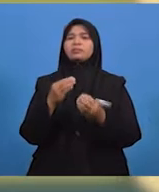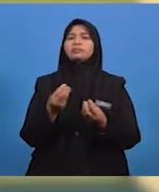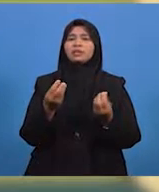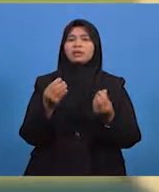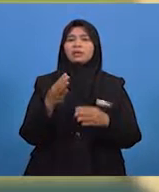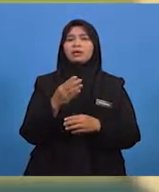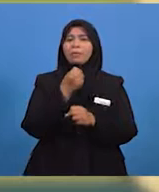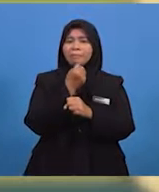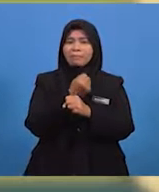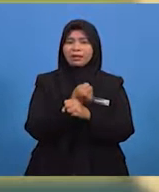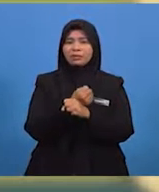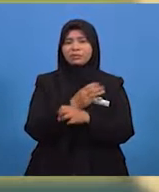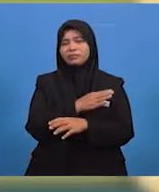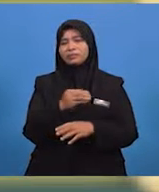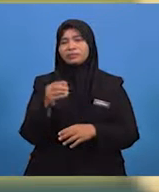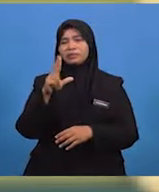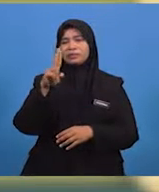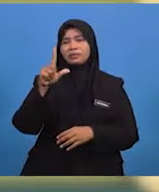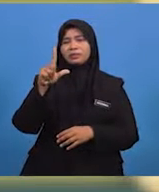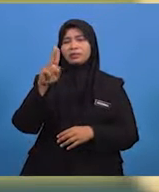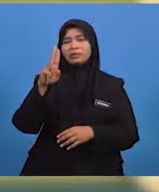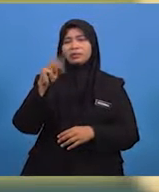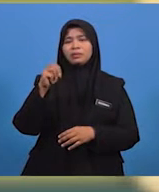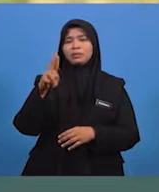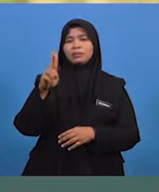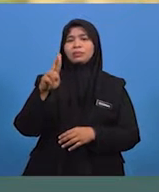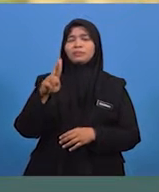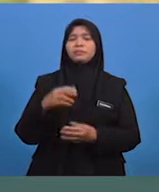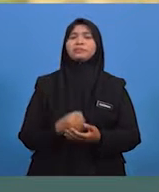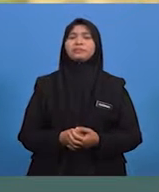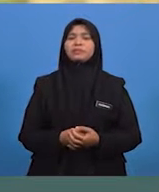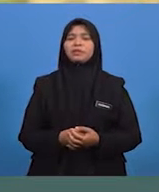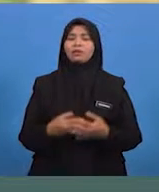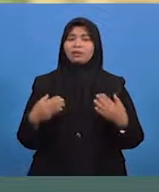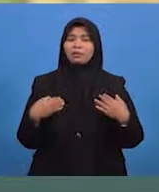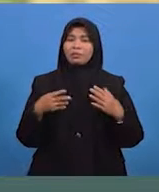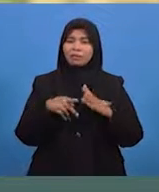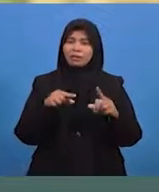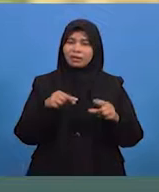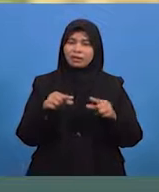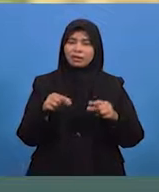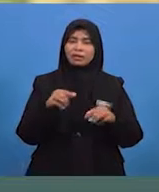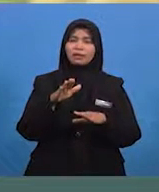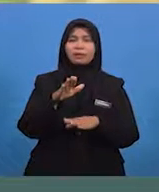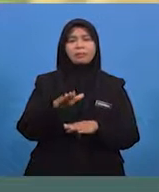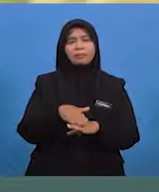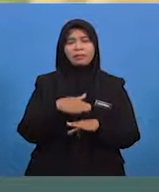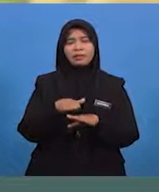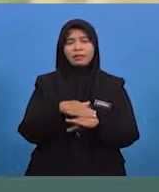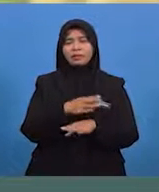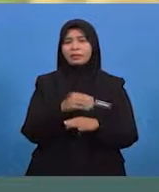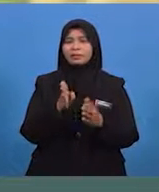Terdapat dua jenis gerakan jisim iaitu pergerakan yang perlahan dan berterusan